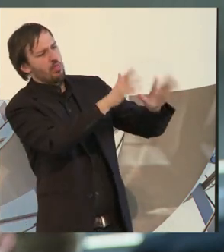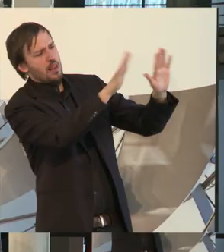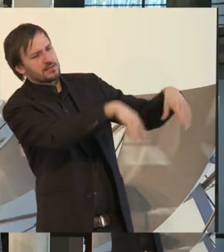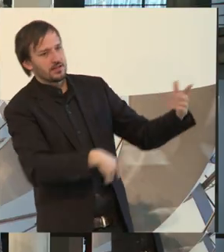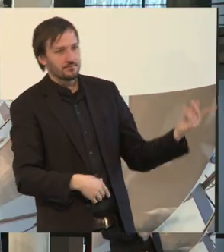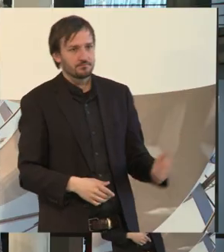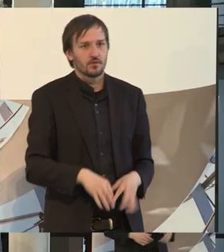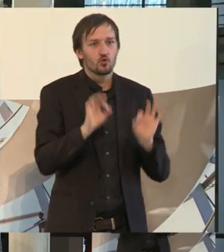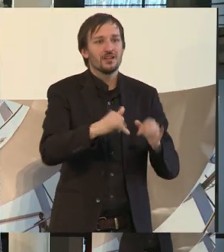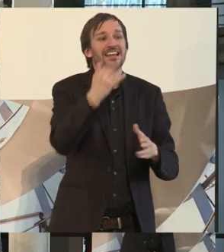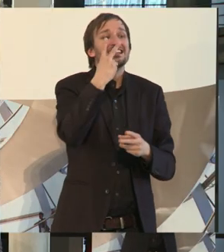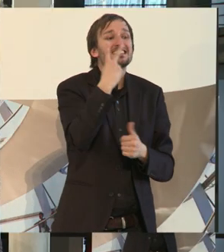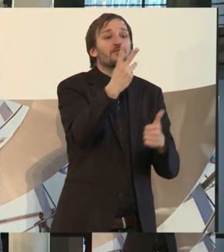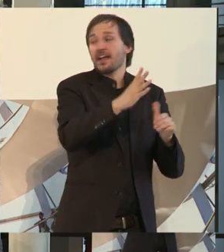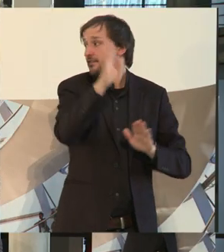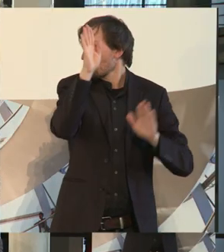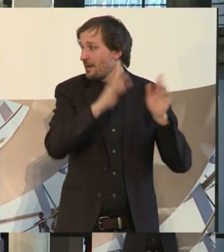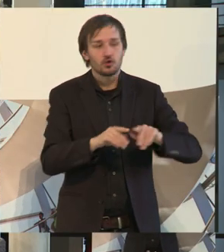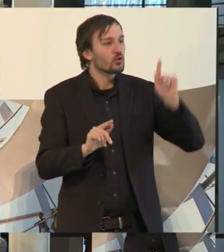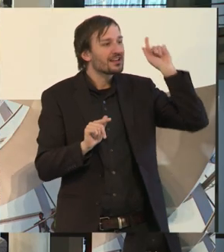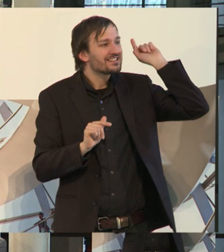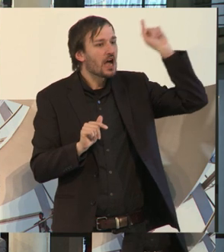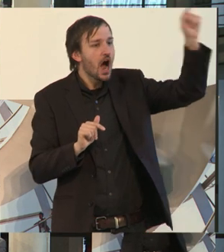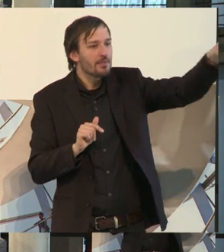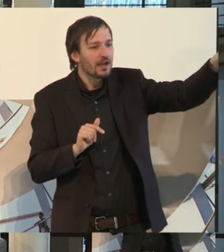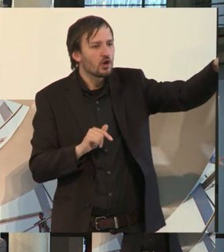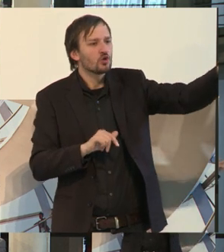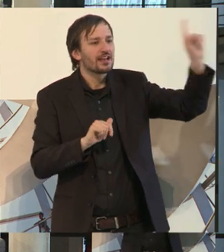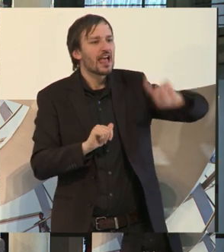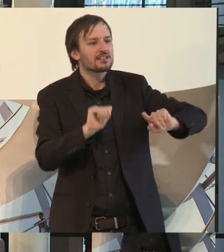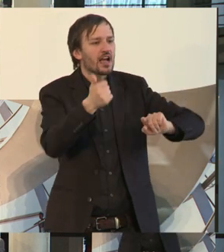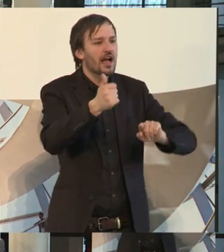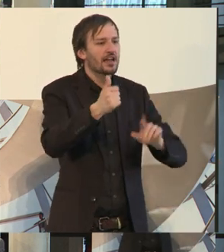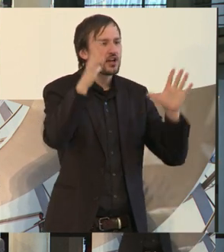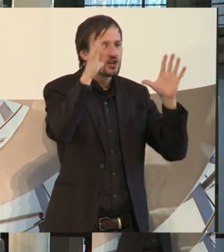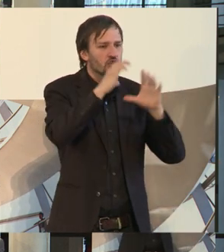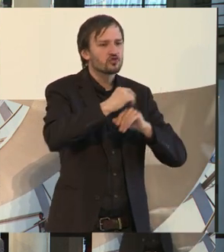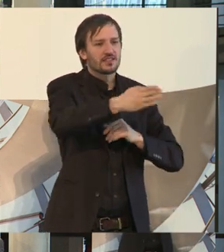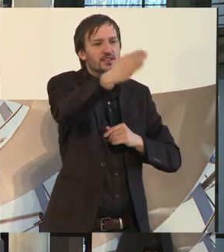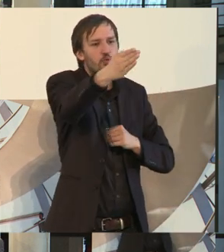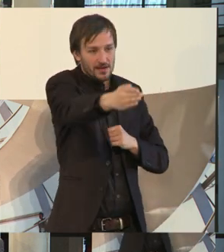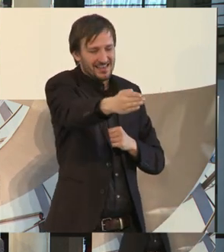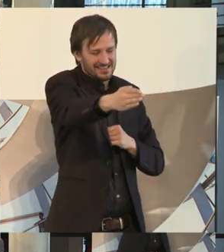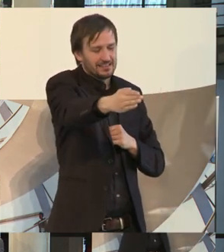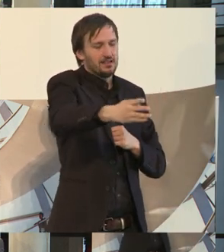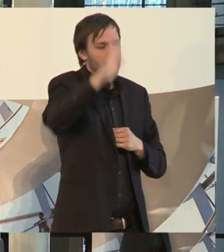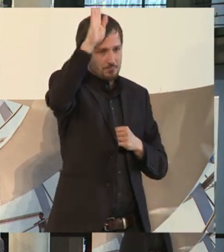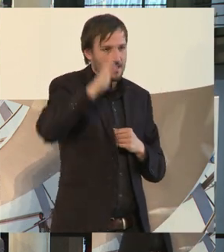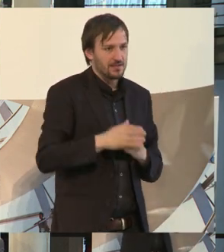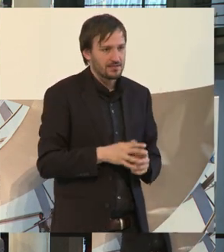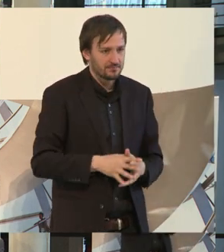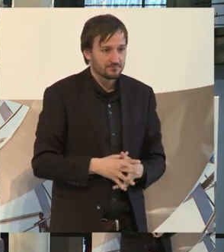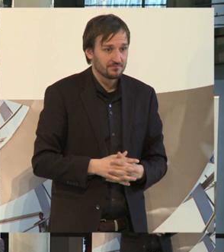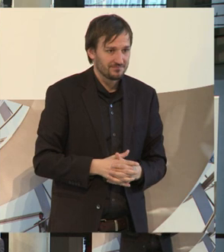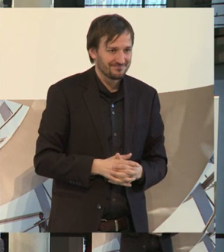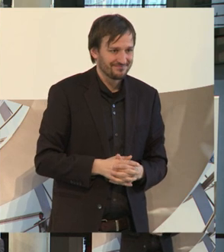Dankeschön. Jetzt würde ich gerne noch zwei Wortmeldungen, und zwar die Dame da hinten und dann hat es hier in der ersten Reihe die Dame mit dem schwarzen Pulli und der Kette, genau. Und dann würde ich gerne